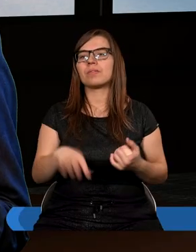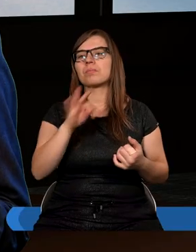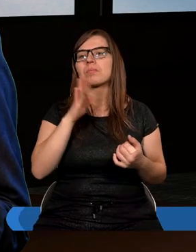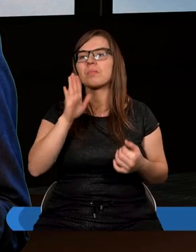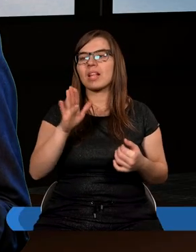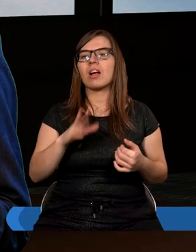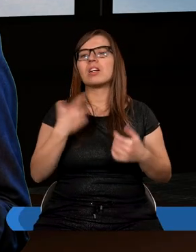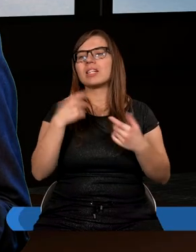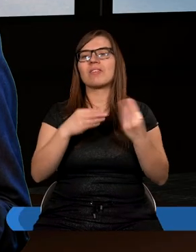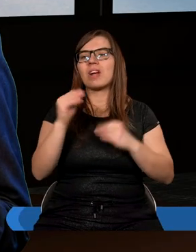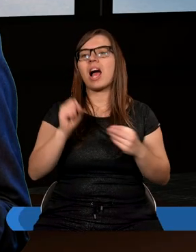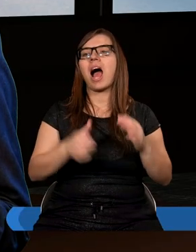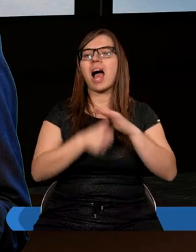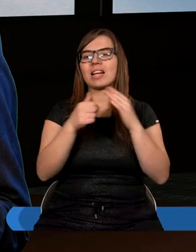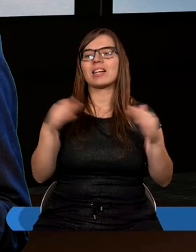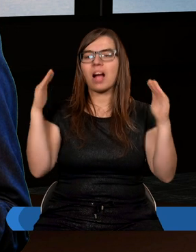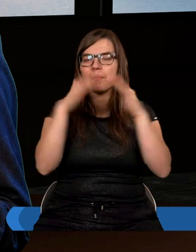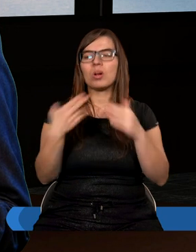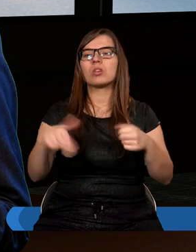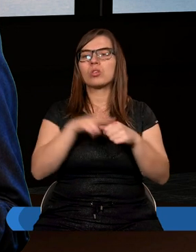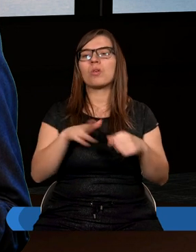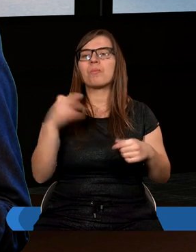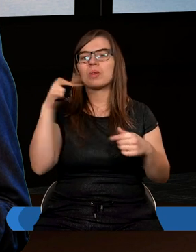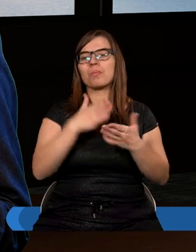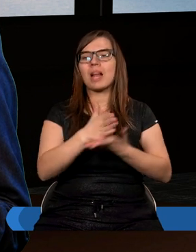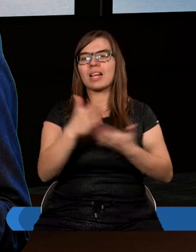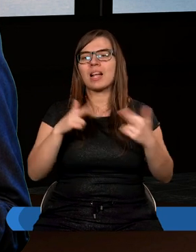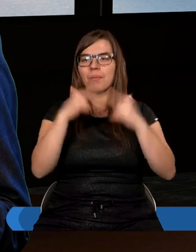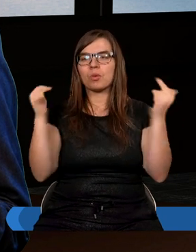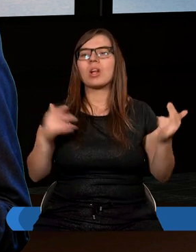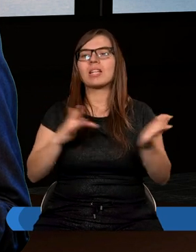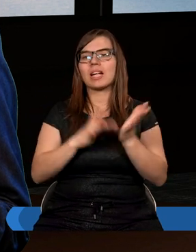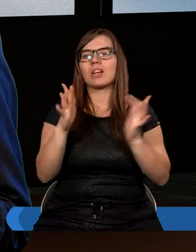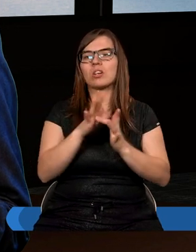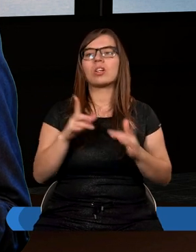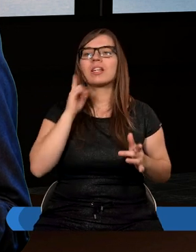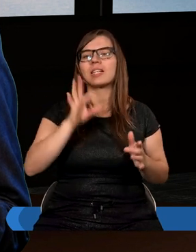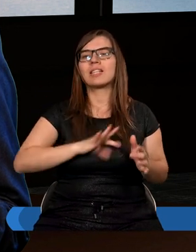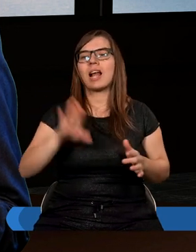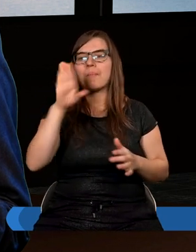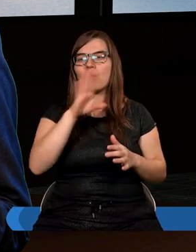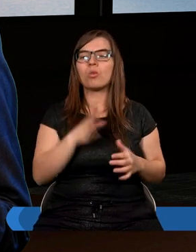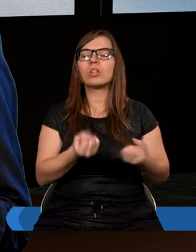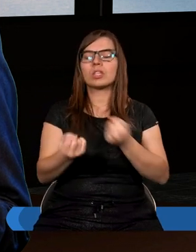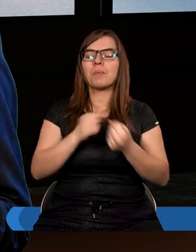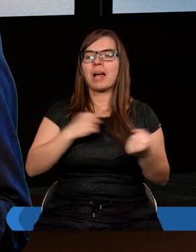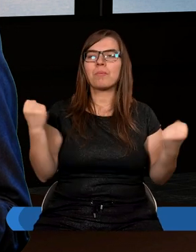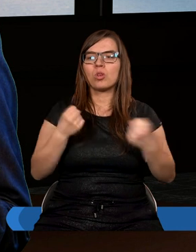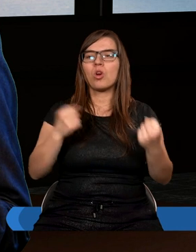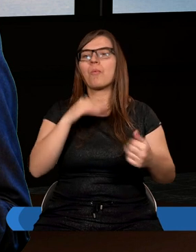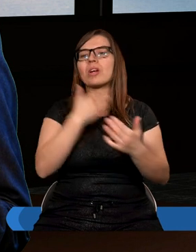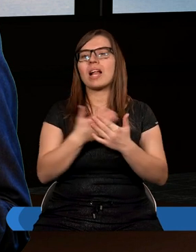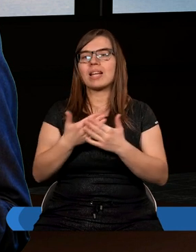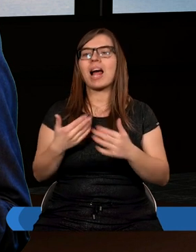Mając więc wielkiego arcykapłana, który przeszedł przez niebiosa, Jezusa, Syna Bożego, trzymajmy się mocno